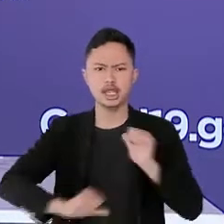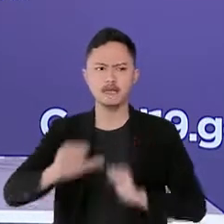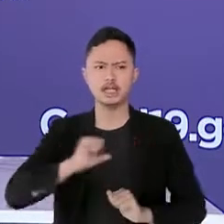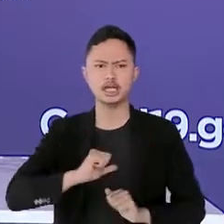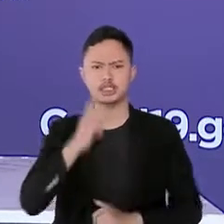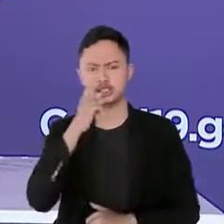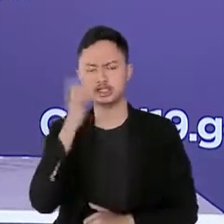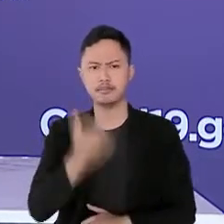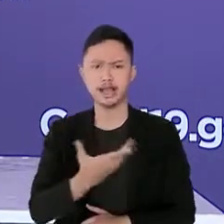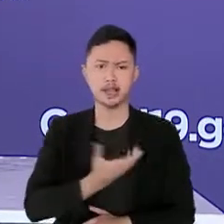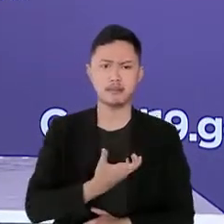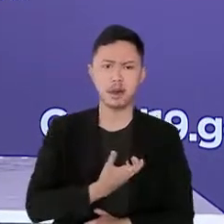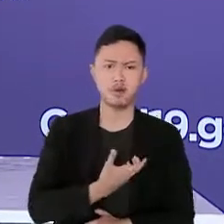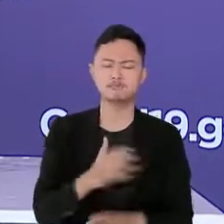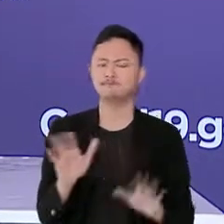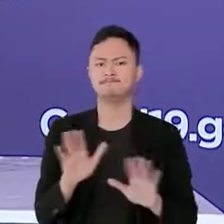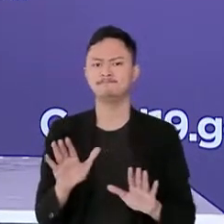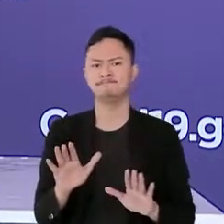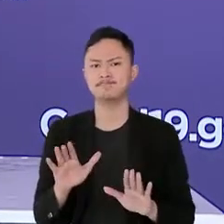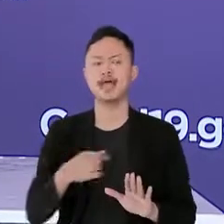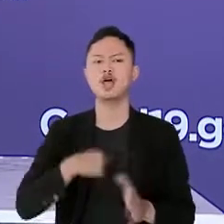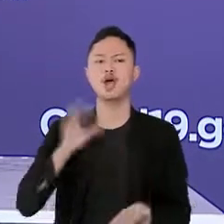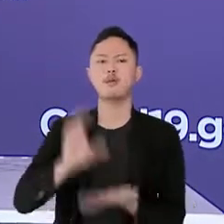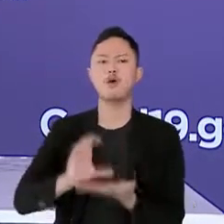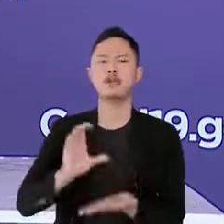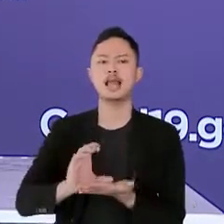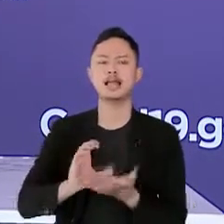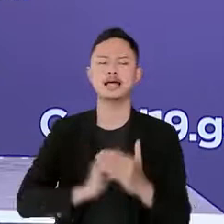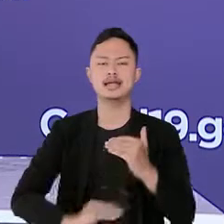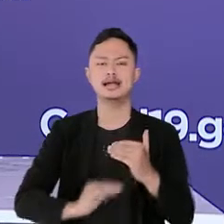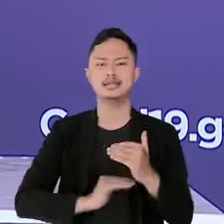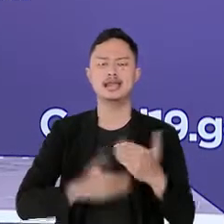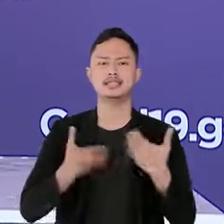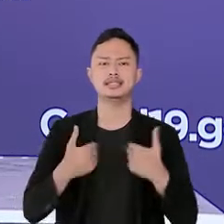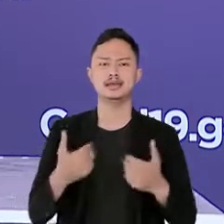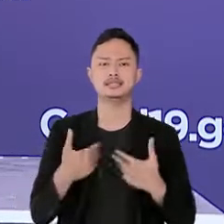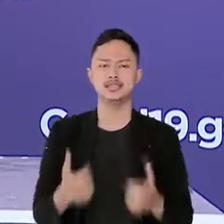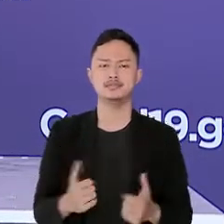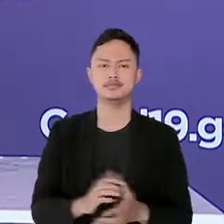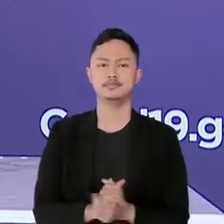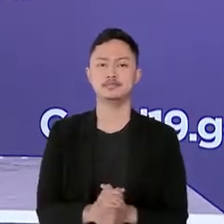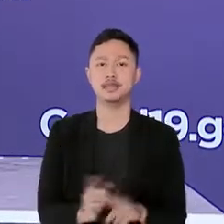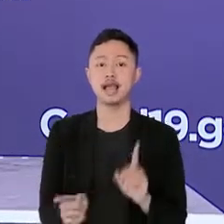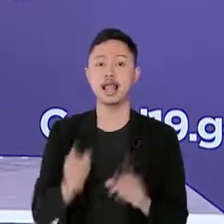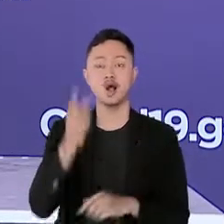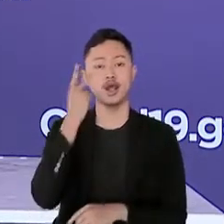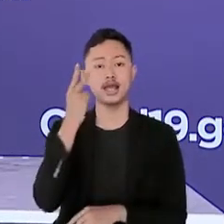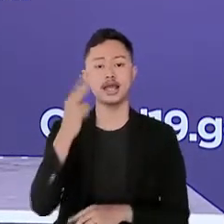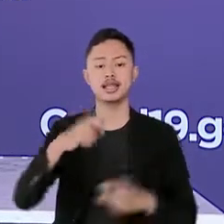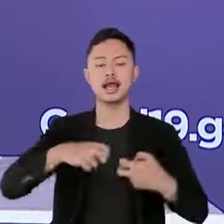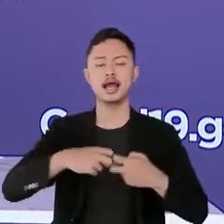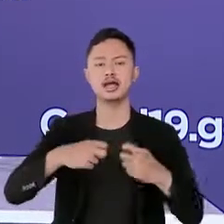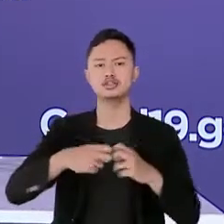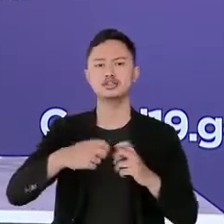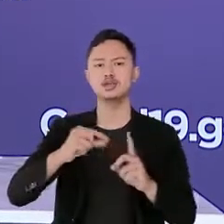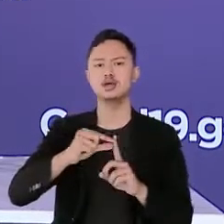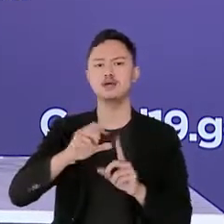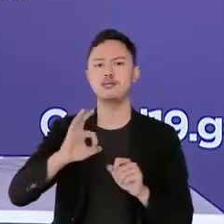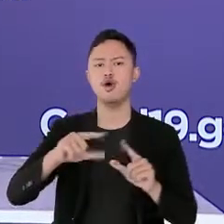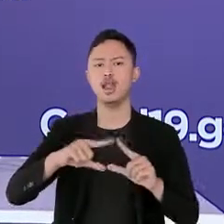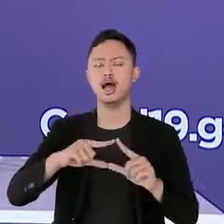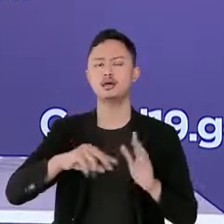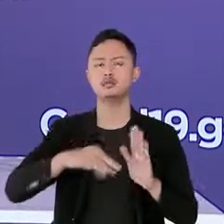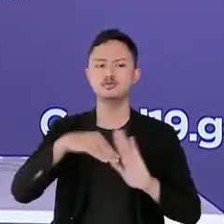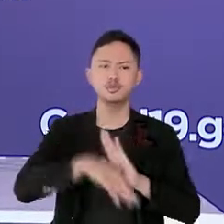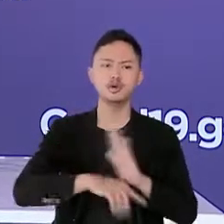aktivitas perlu menjadi modal dasar kita jika dilihat dari pola kenaikan kasus kasus mul